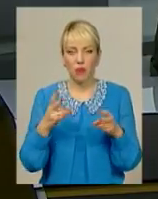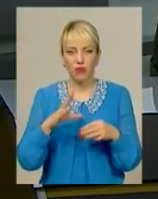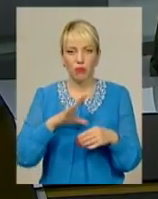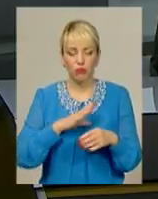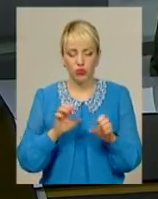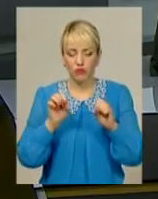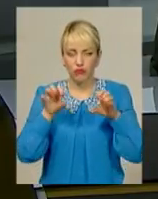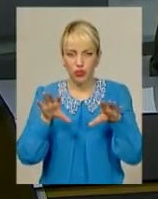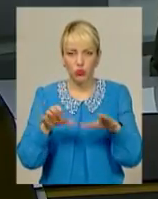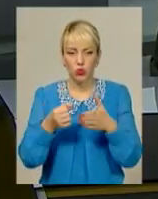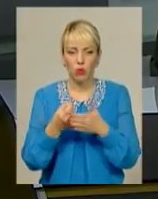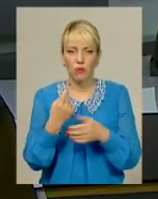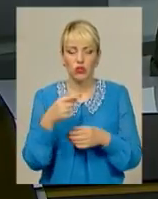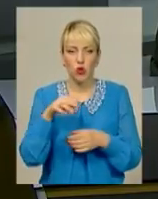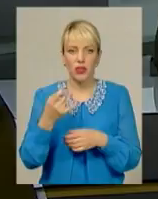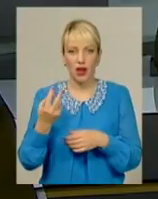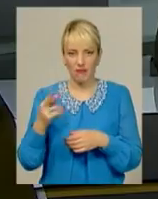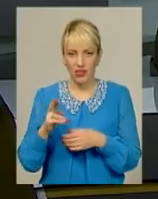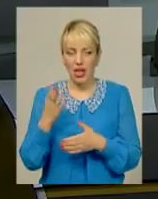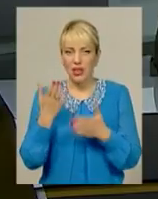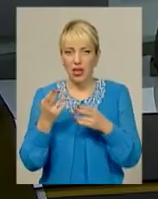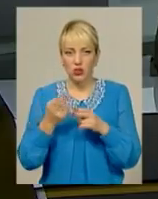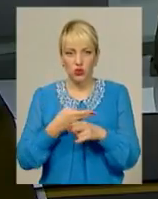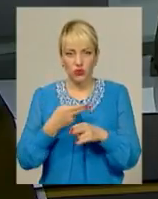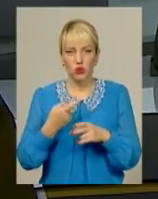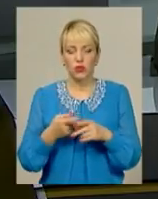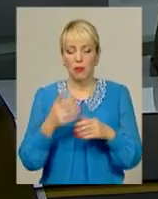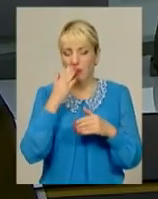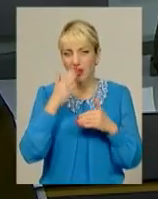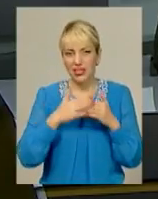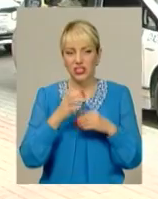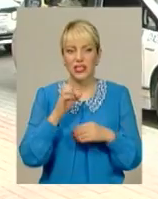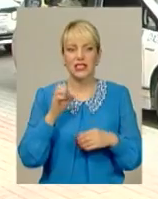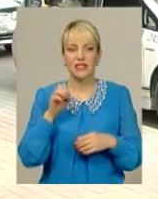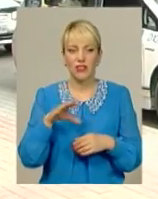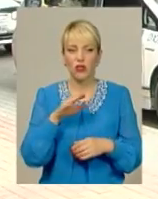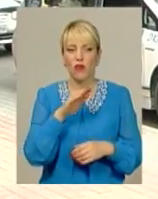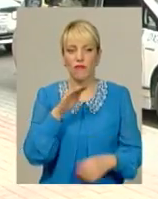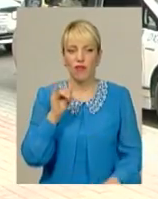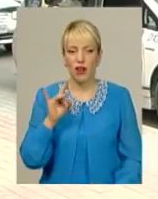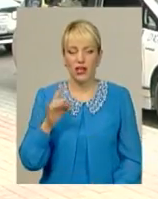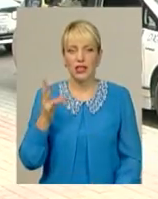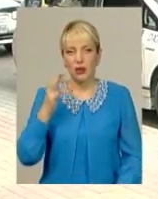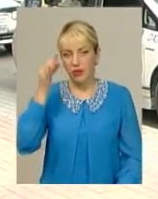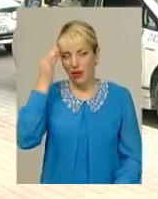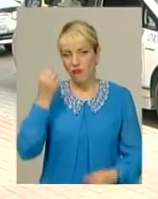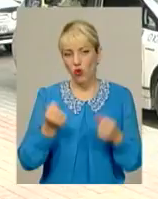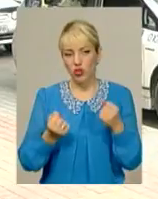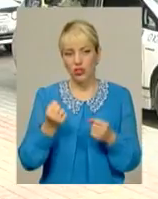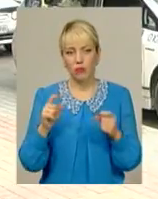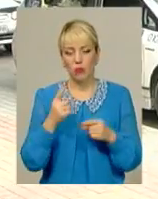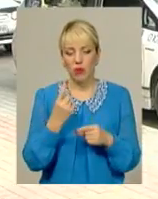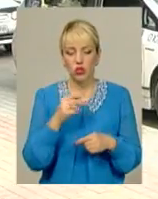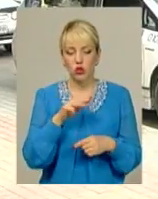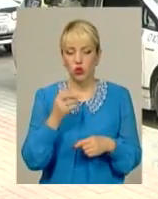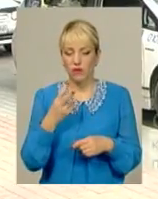бути увімкнені до 1 травня. У разі їх відсутності – ближнє світлофар. Хоч би нагадати водіям, що з 1 жовтня по